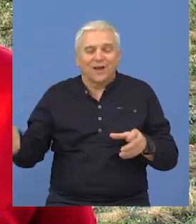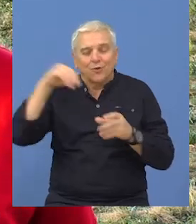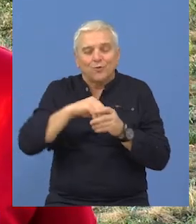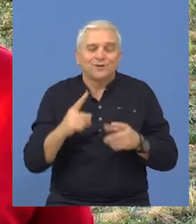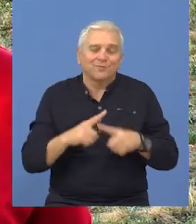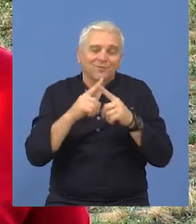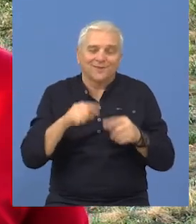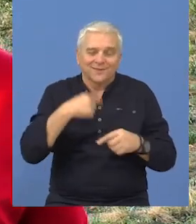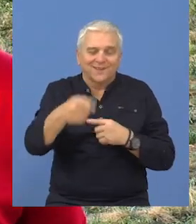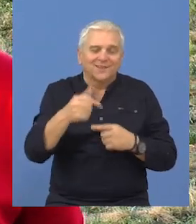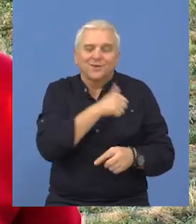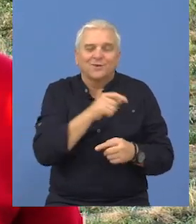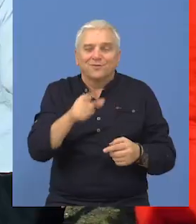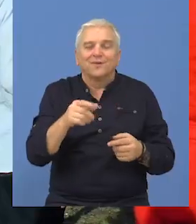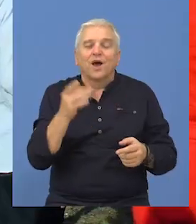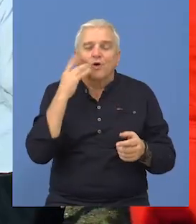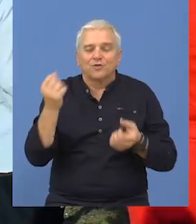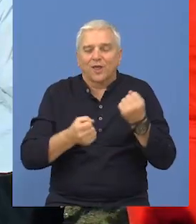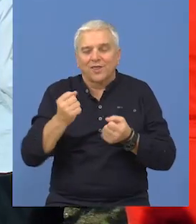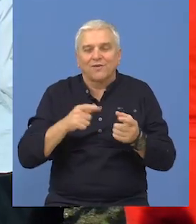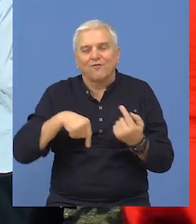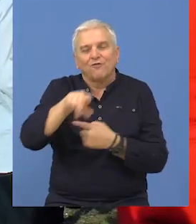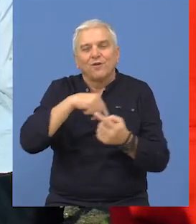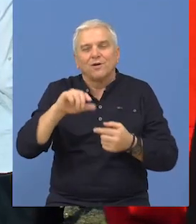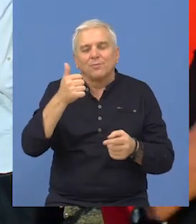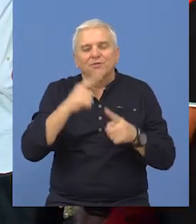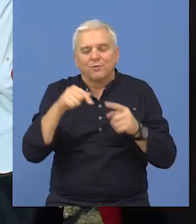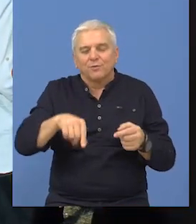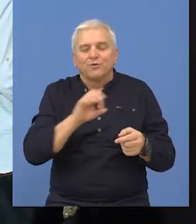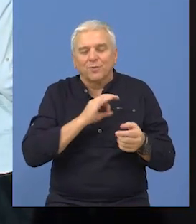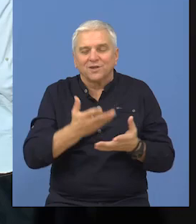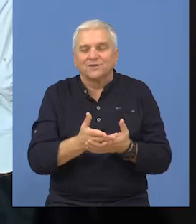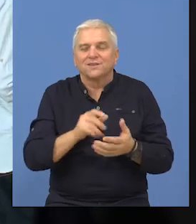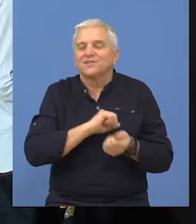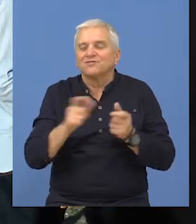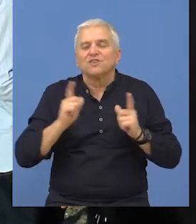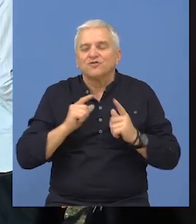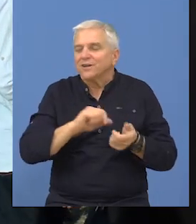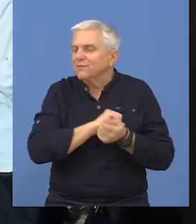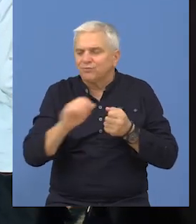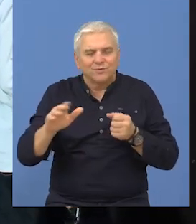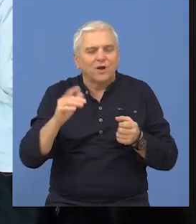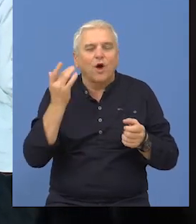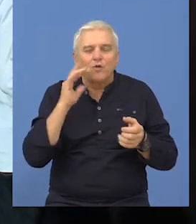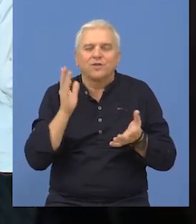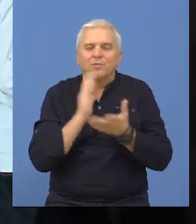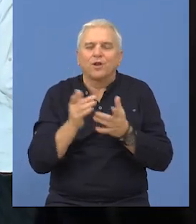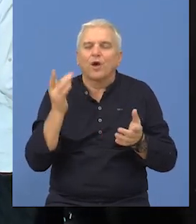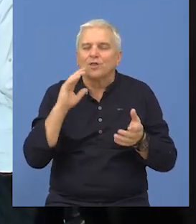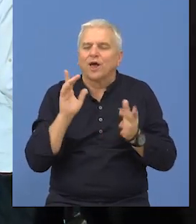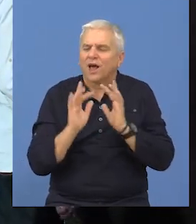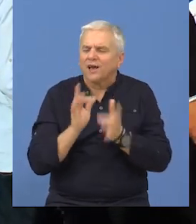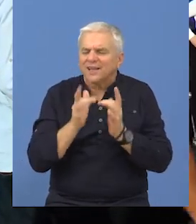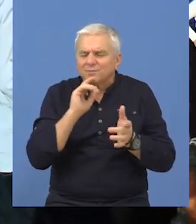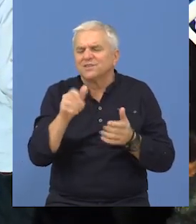pridružiti sledeće godine. Staza perfektna, prvi put se država ovde, sva očekivanja je ispunjena, trka bila dobra,